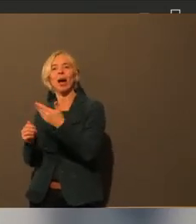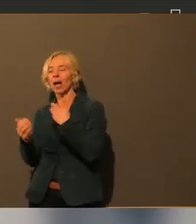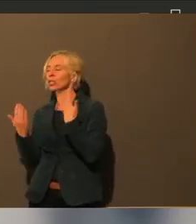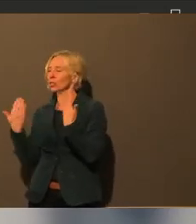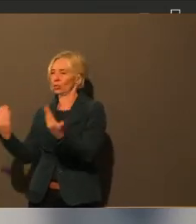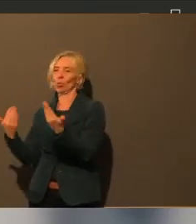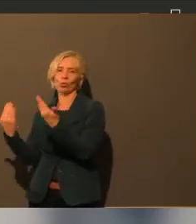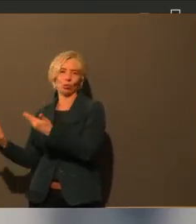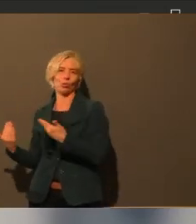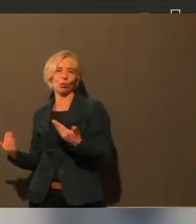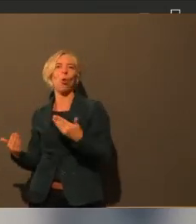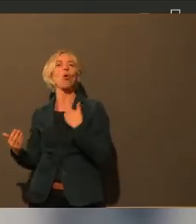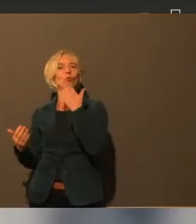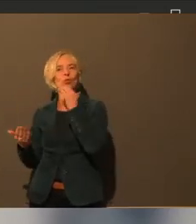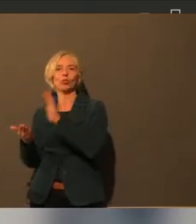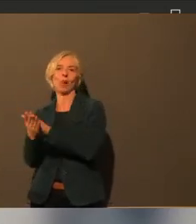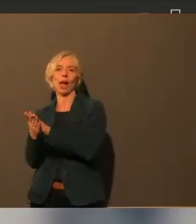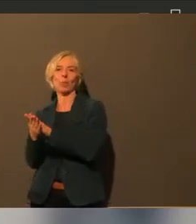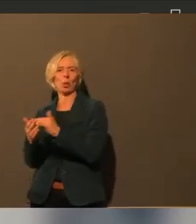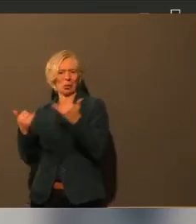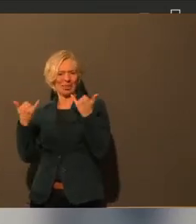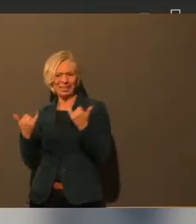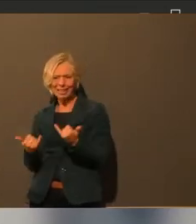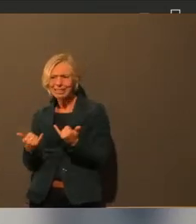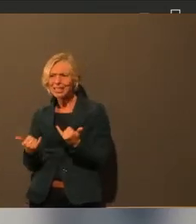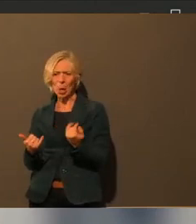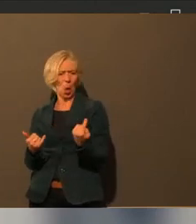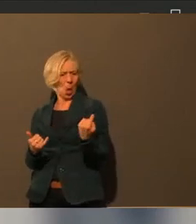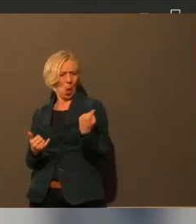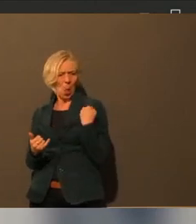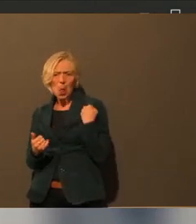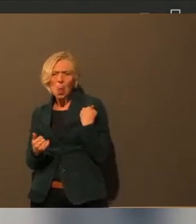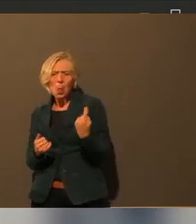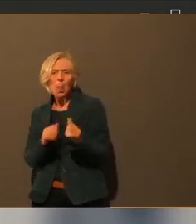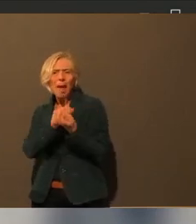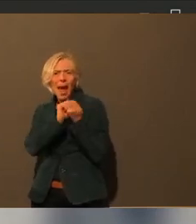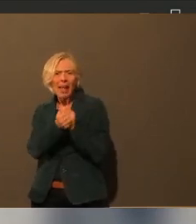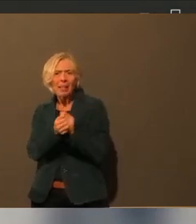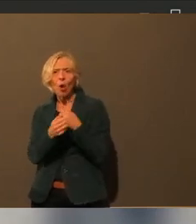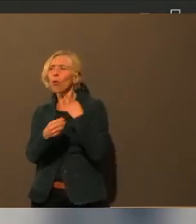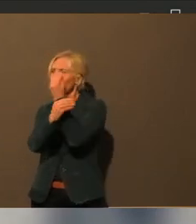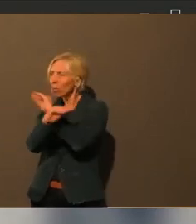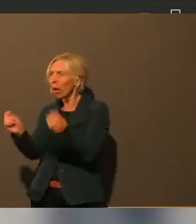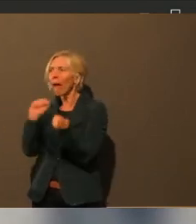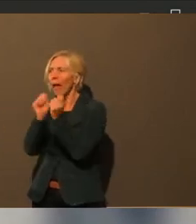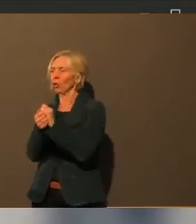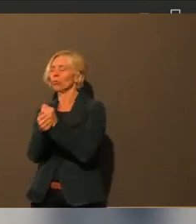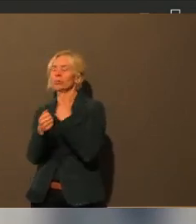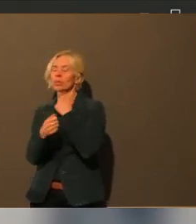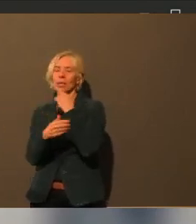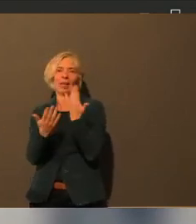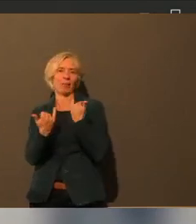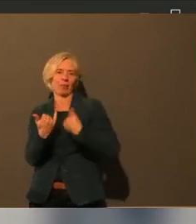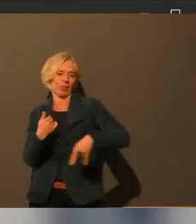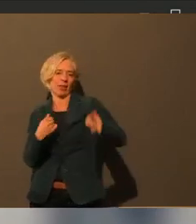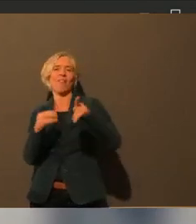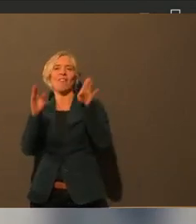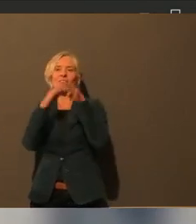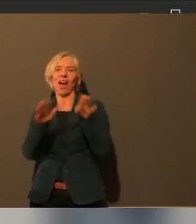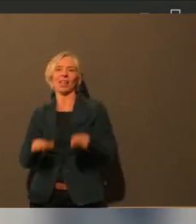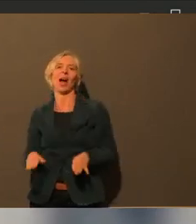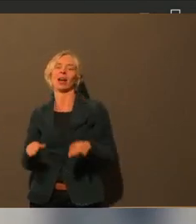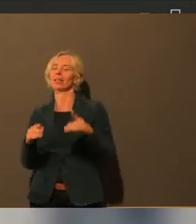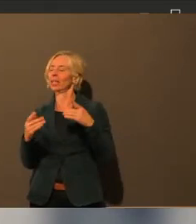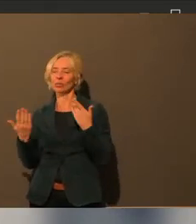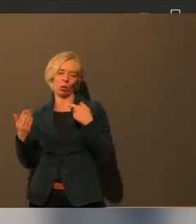da war es dann ja wirklich so kurz vor Weihnachten, dass wir gesagt haben, das ändern wir jetzt nicht mehr. Aber wir werden, wenn dann, so wann